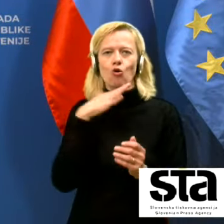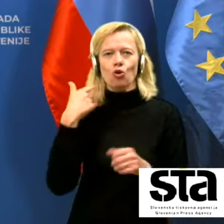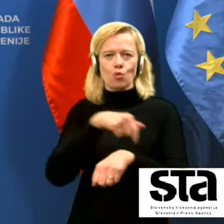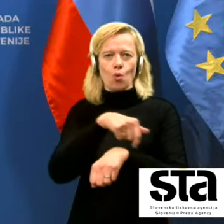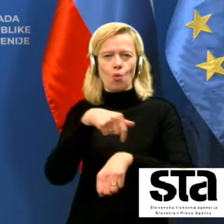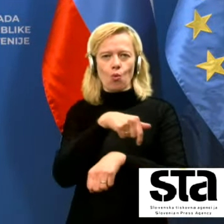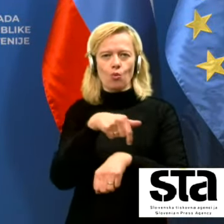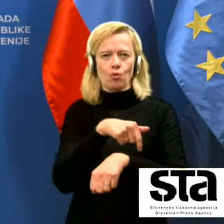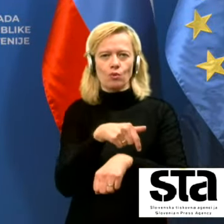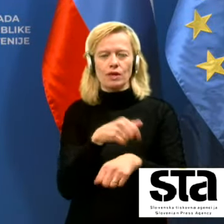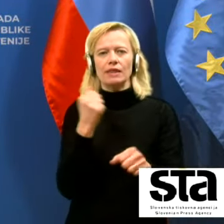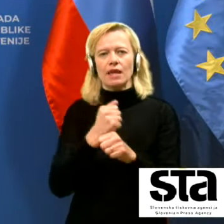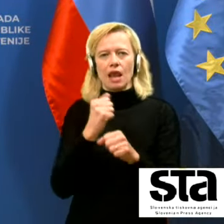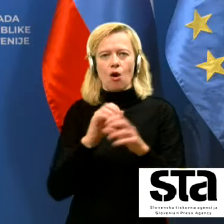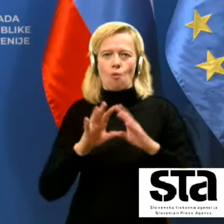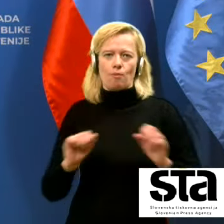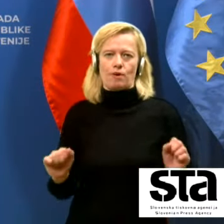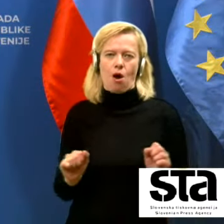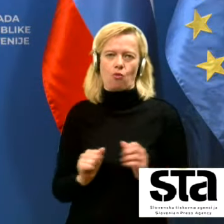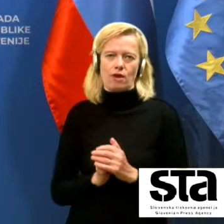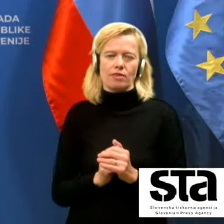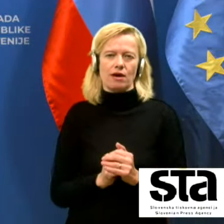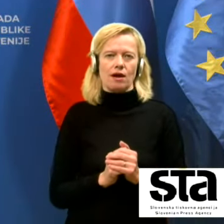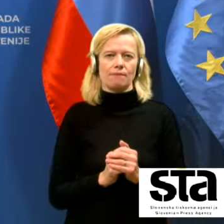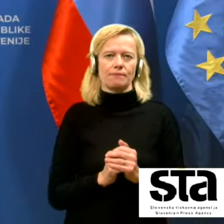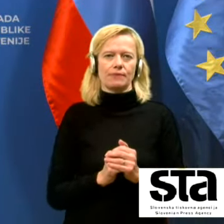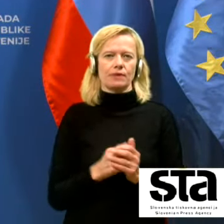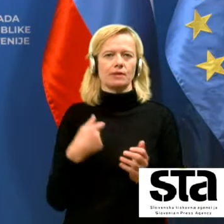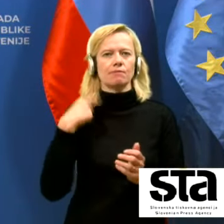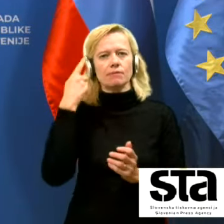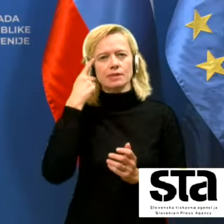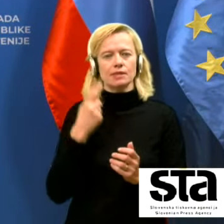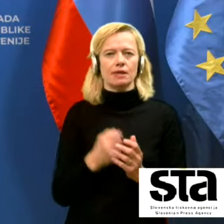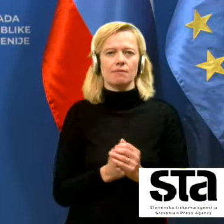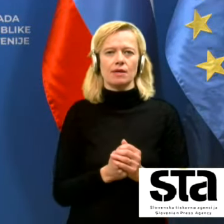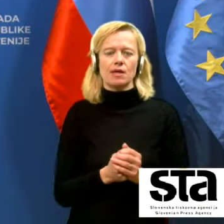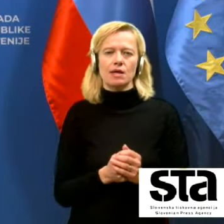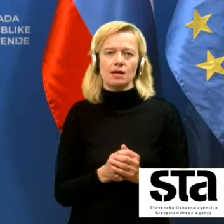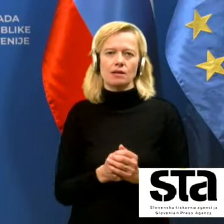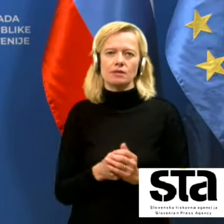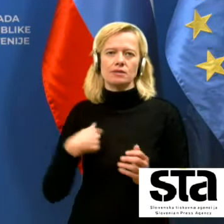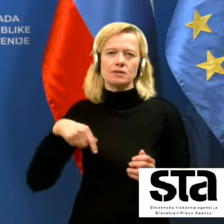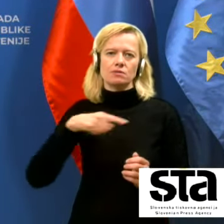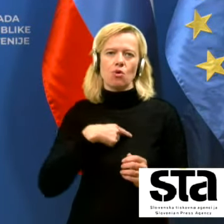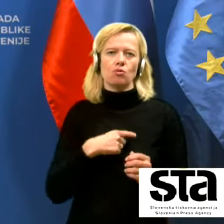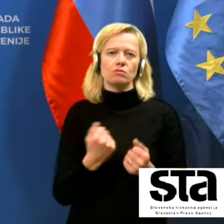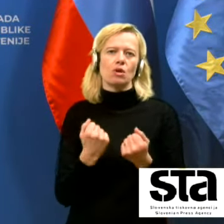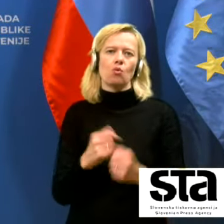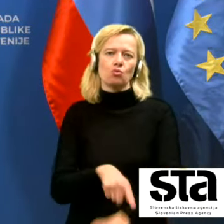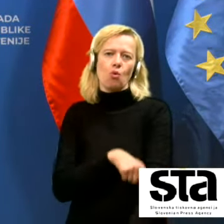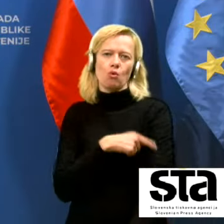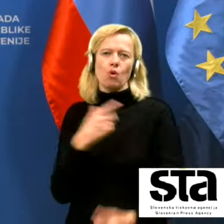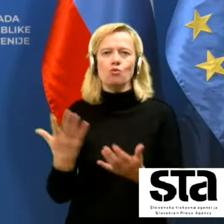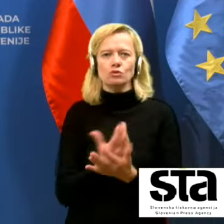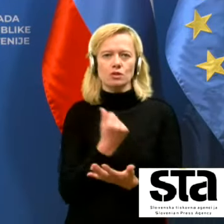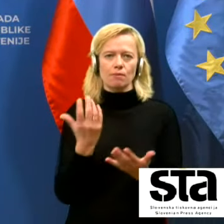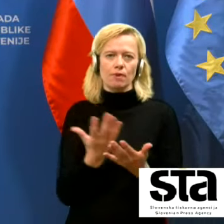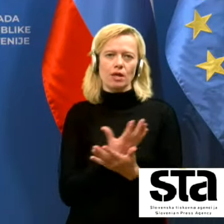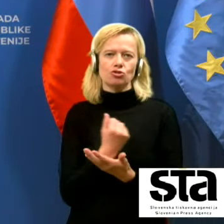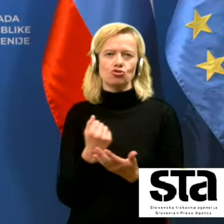ogromno dela upravljenega. In jaz mislim, da smo sveda tudi dolgo, zelo uspešno